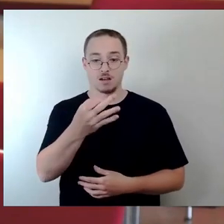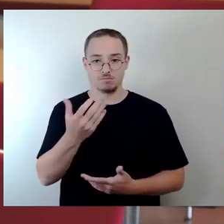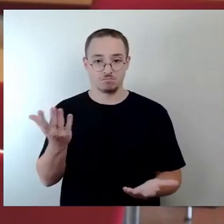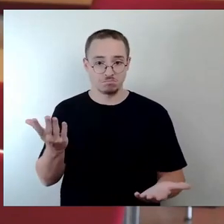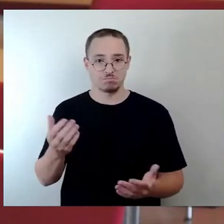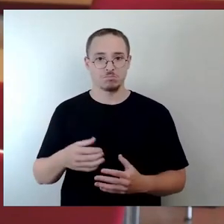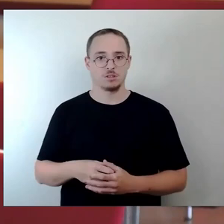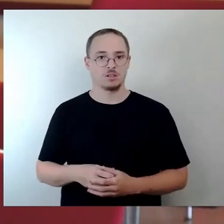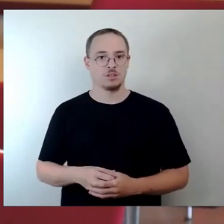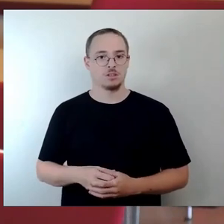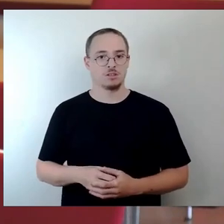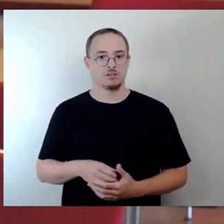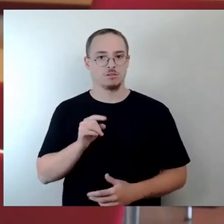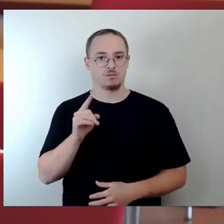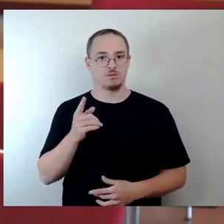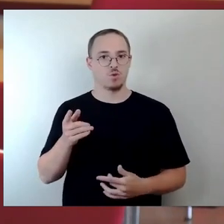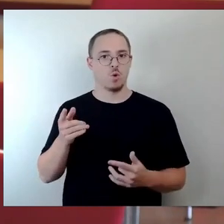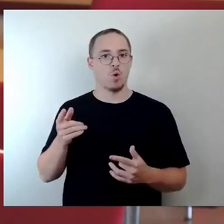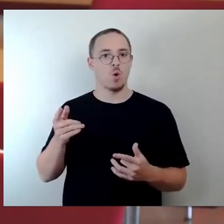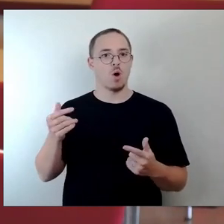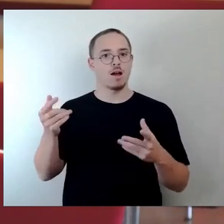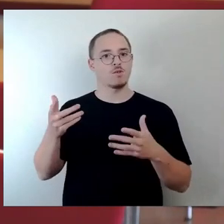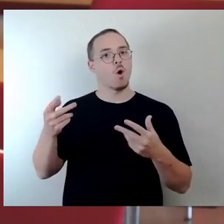Open-Air-Gelände im Ostra-Gehege umgehen?